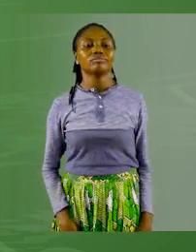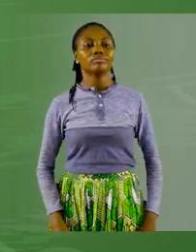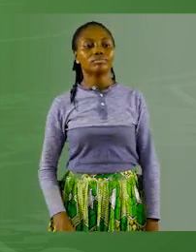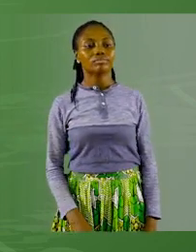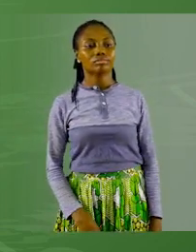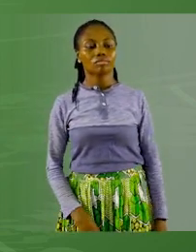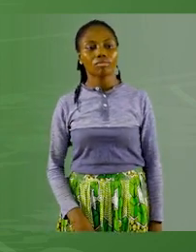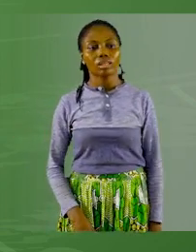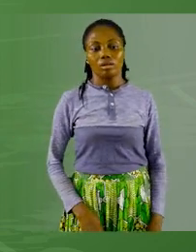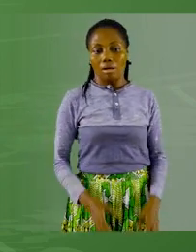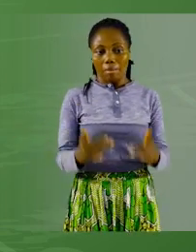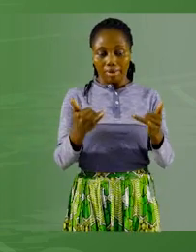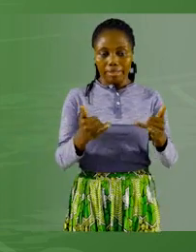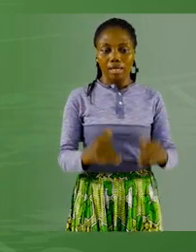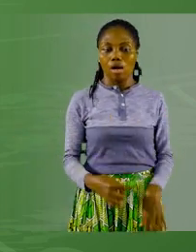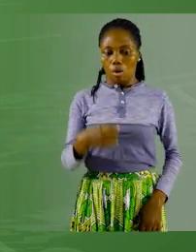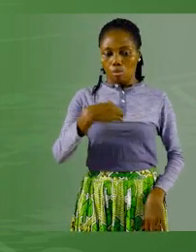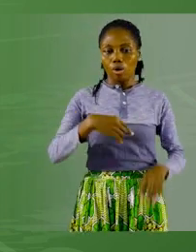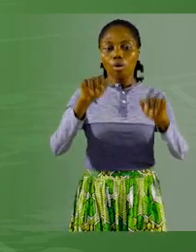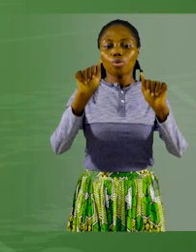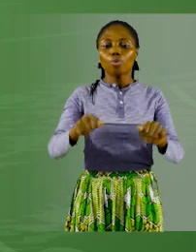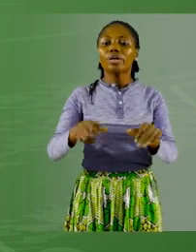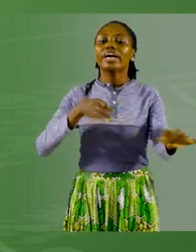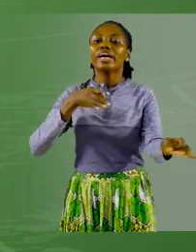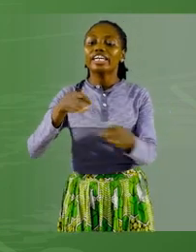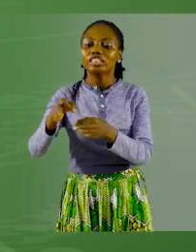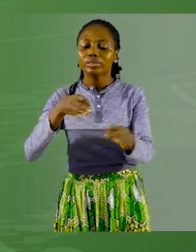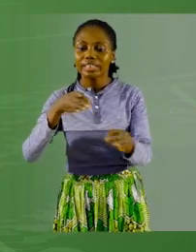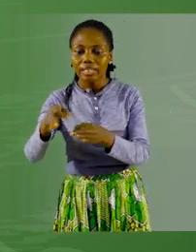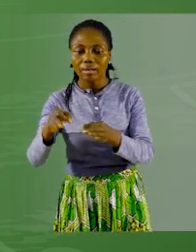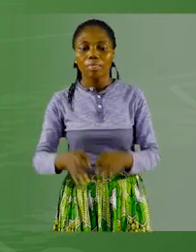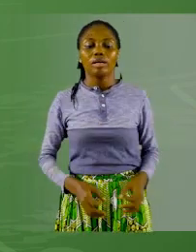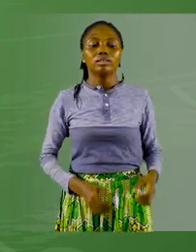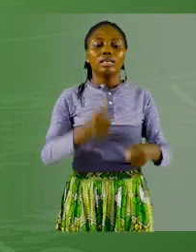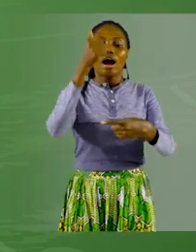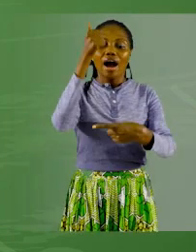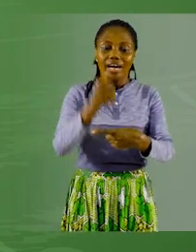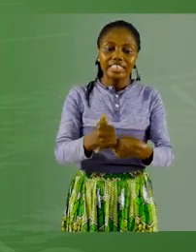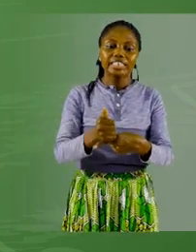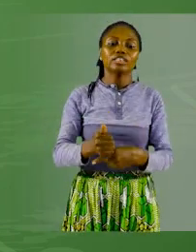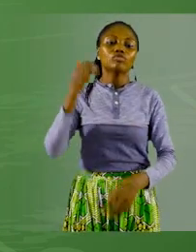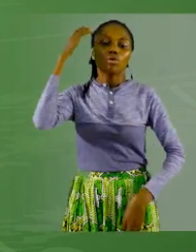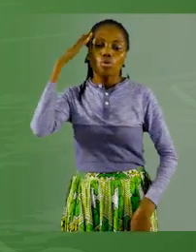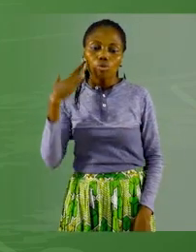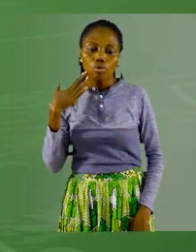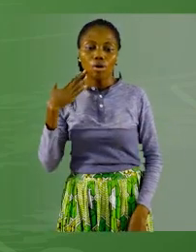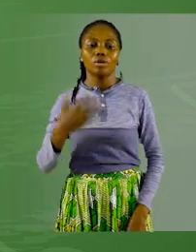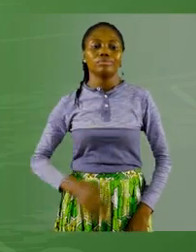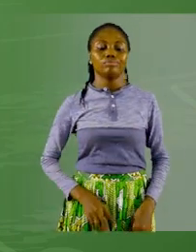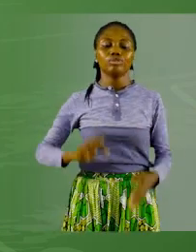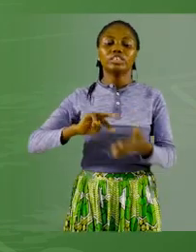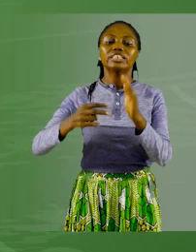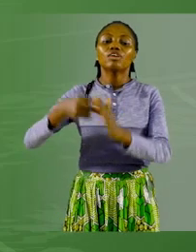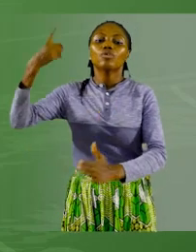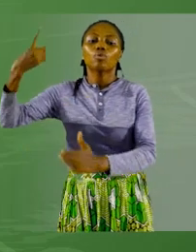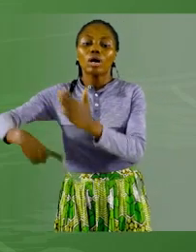À partir de cela, je peux vous donner la définition d'un adjectif de